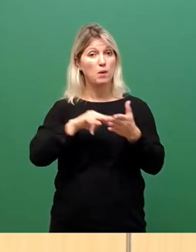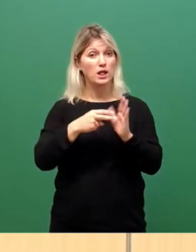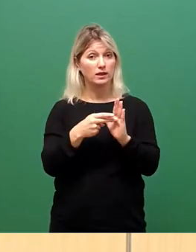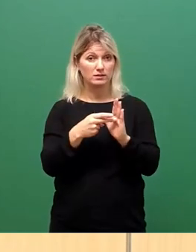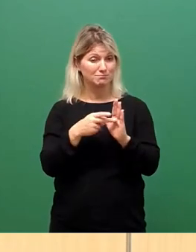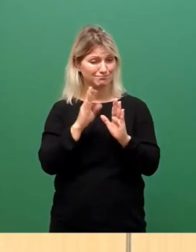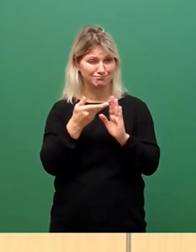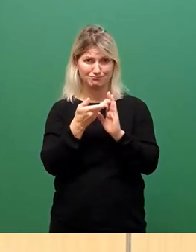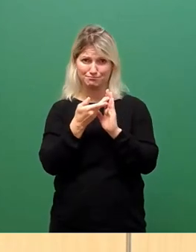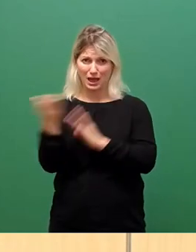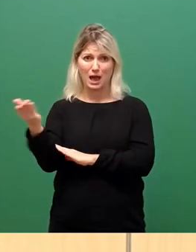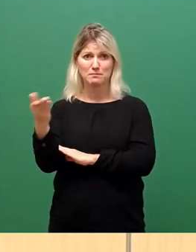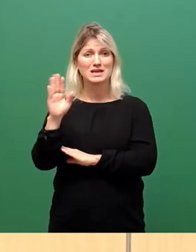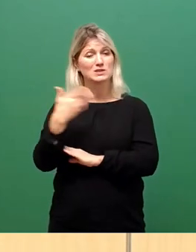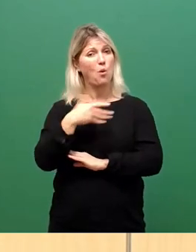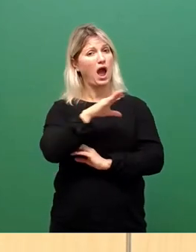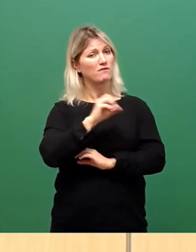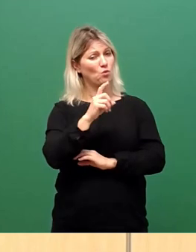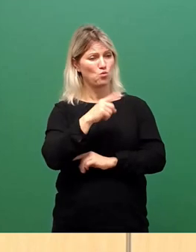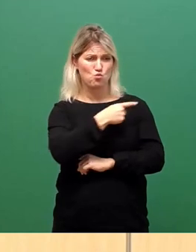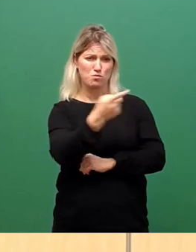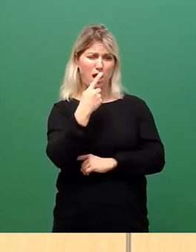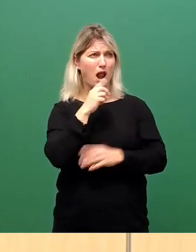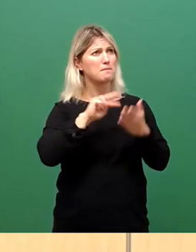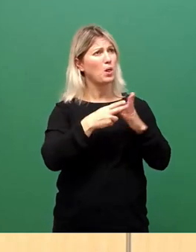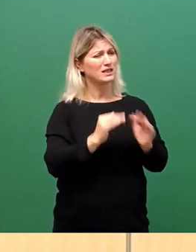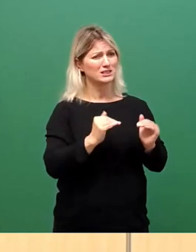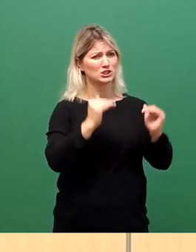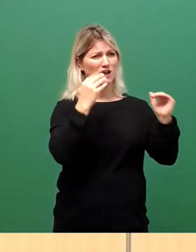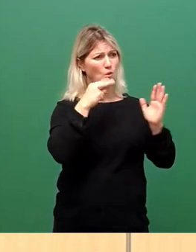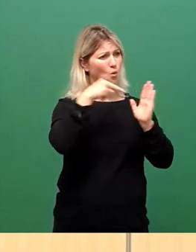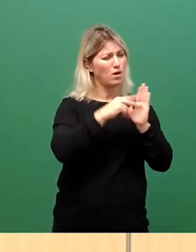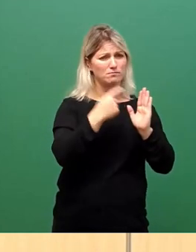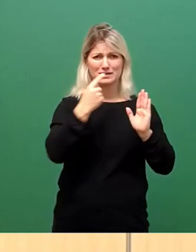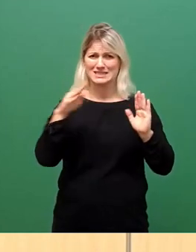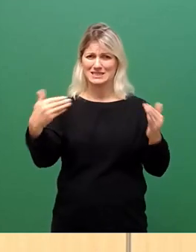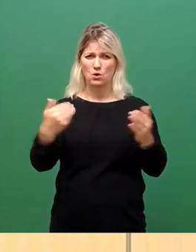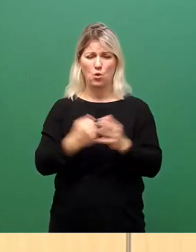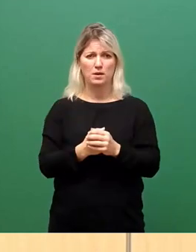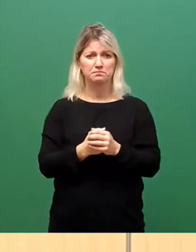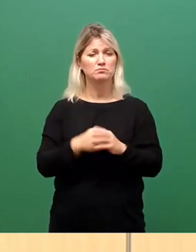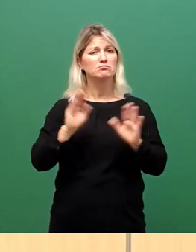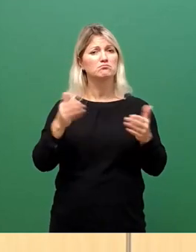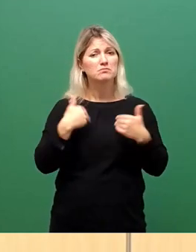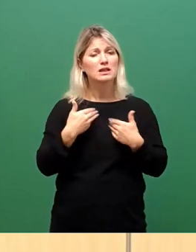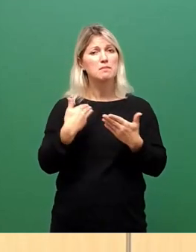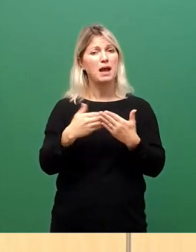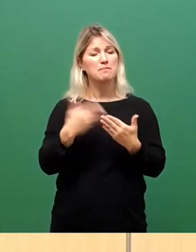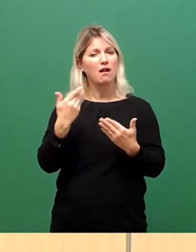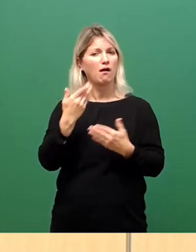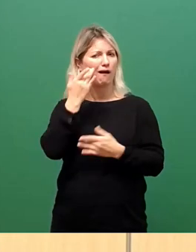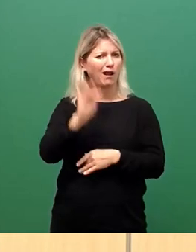AfD übrigens auf allen politischen Ebenen. Statt Anreize für illegale Einwanderungen abzubauen, werden immer neue geschaffen.